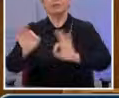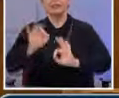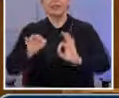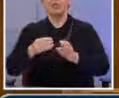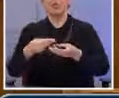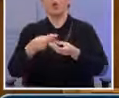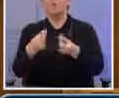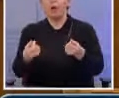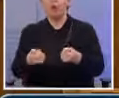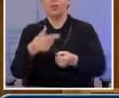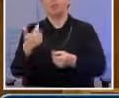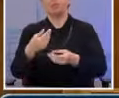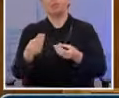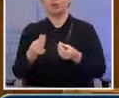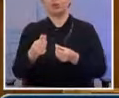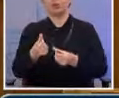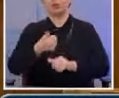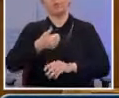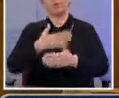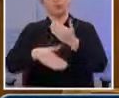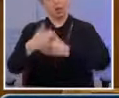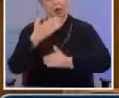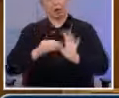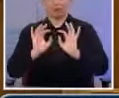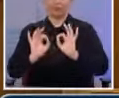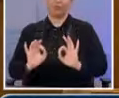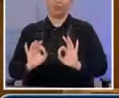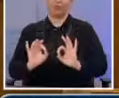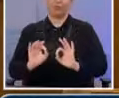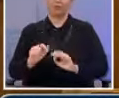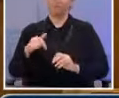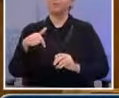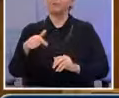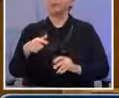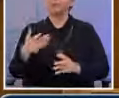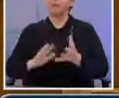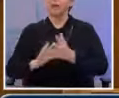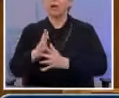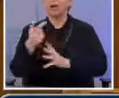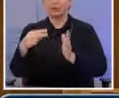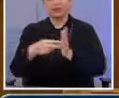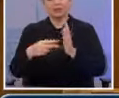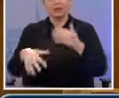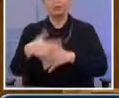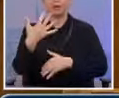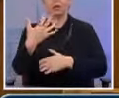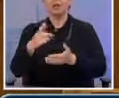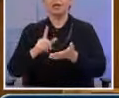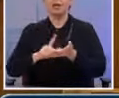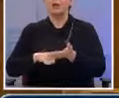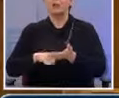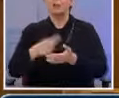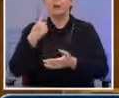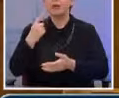το κλειδί της ανάπτυξης του 2015 είναι οι ιδιωτικές επενδύσεις. Περιμένουμε